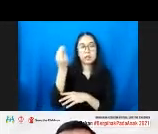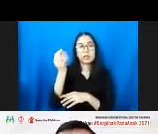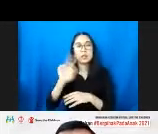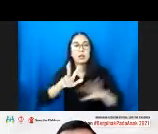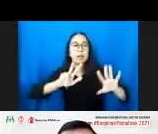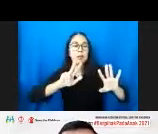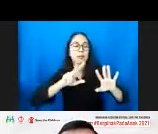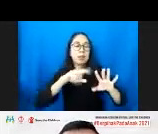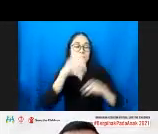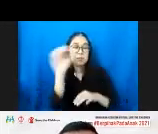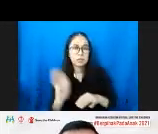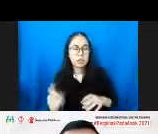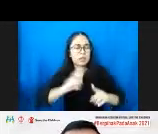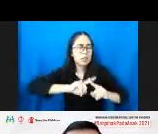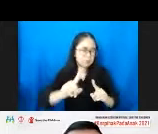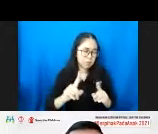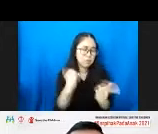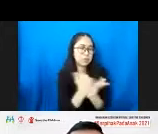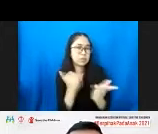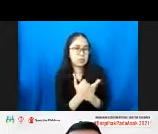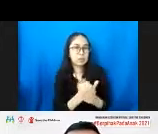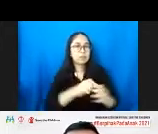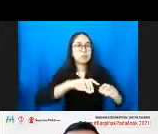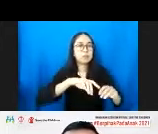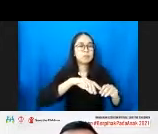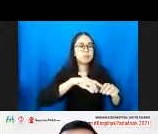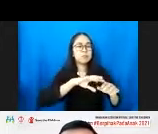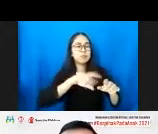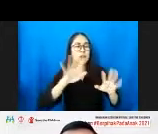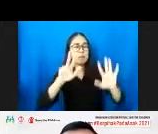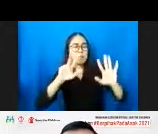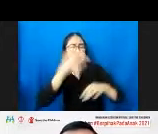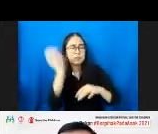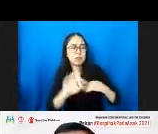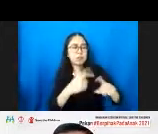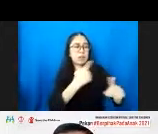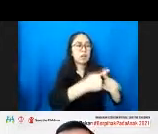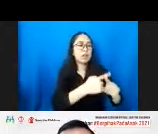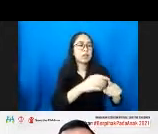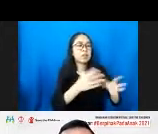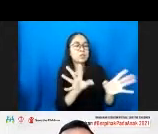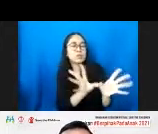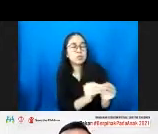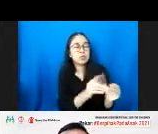persen. Tapi 18 persen kali jumlah anak di DKI itu angka yang masih luar biasa.